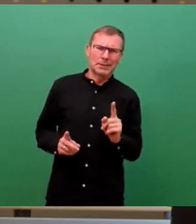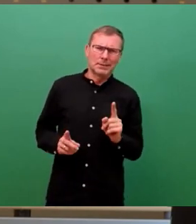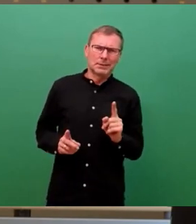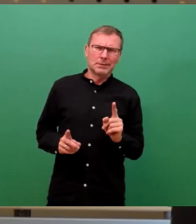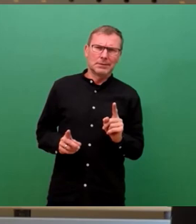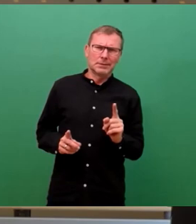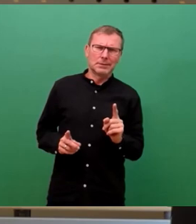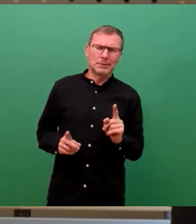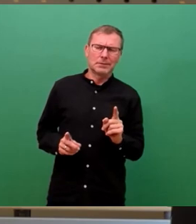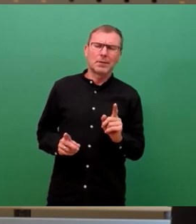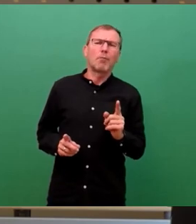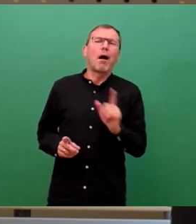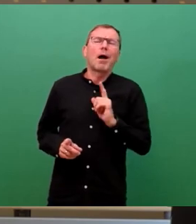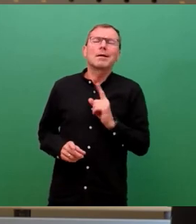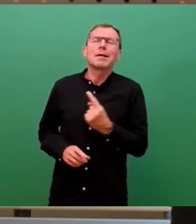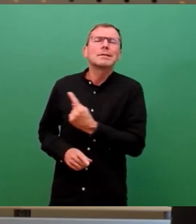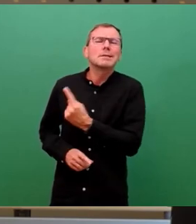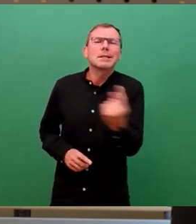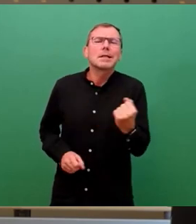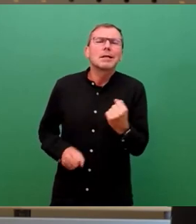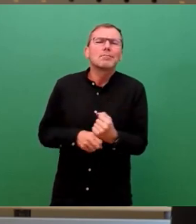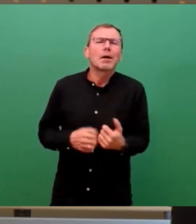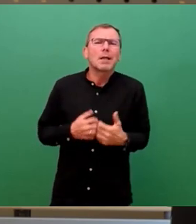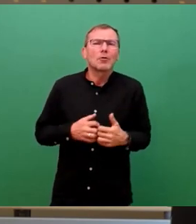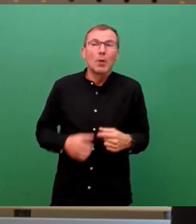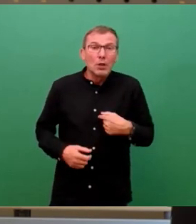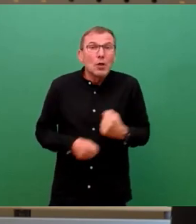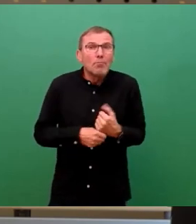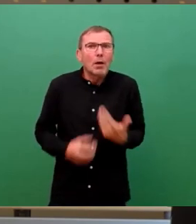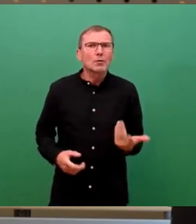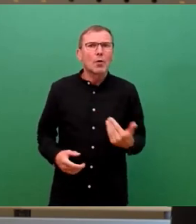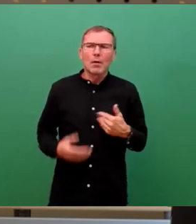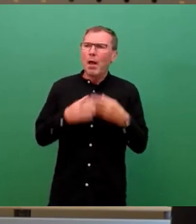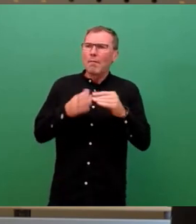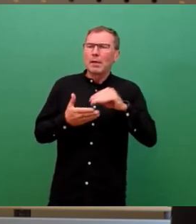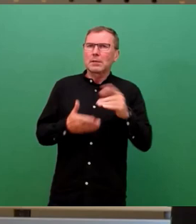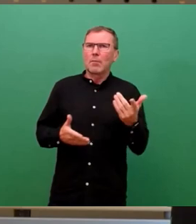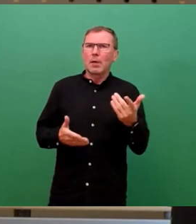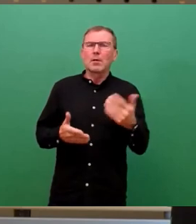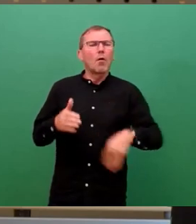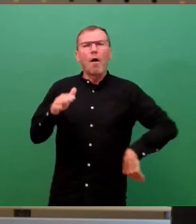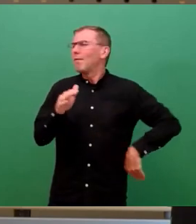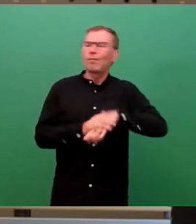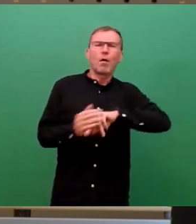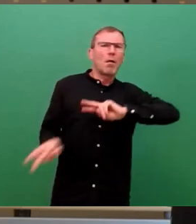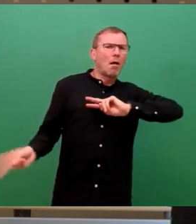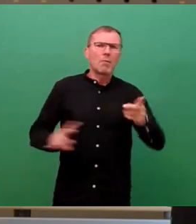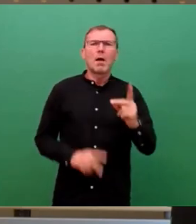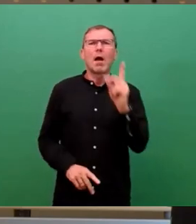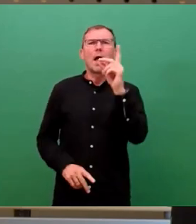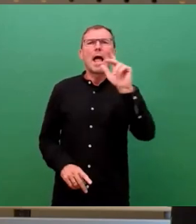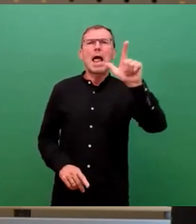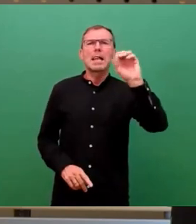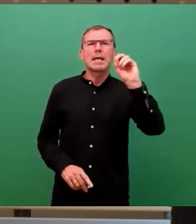tut übrigens jeder. Also ich tue das. Unser Weihnachtsmarkt zum Beispiel ist komplett auf LED-Lichter umgestellt. Selbst dieser schöne blaue